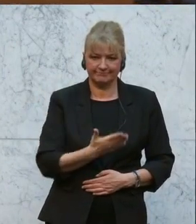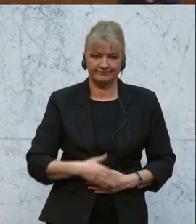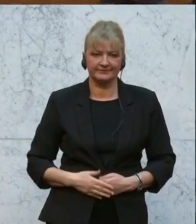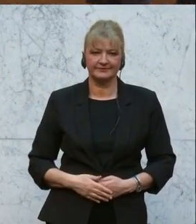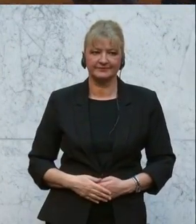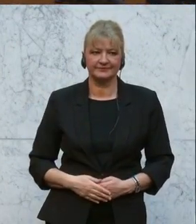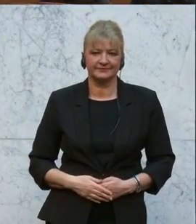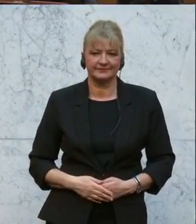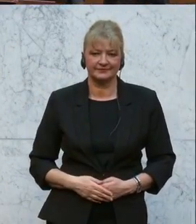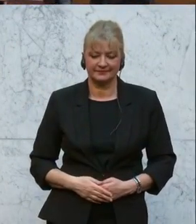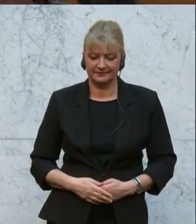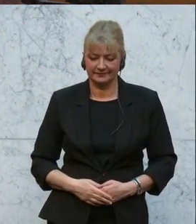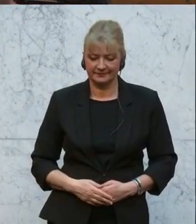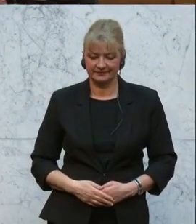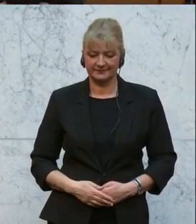des Mental Health Jugendvolksbegehrens.